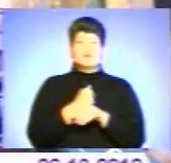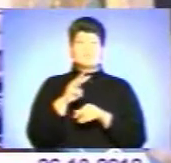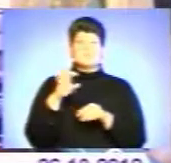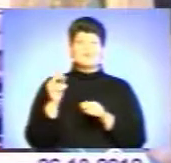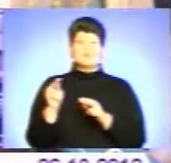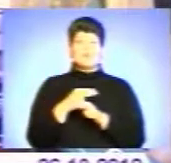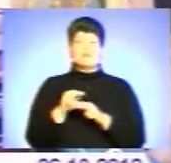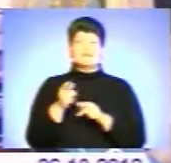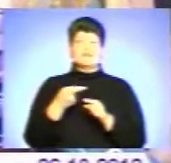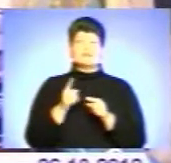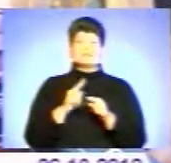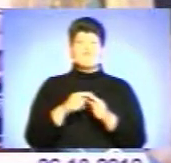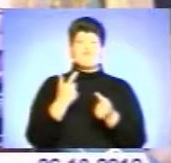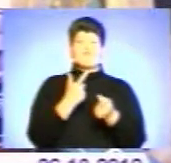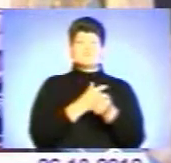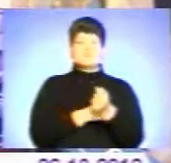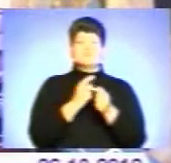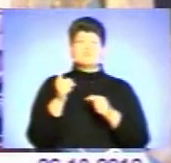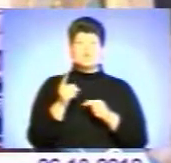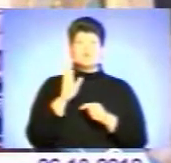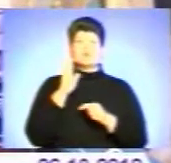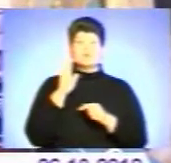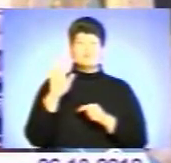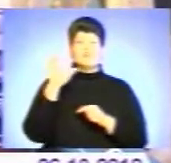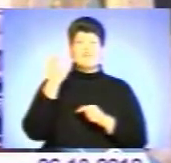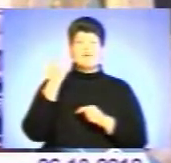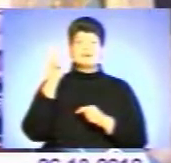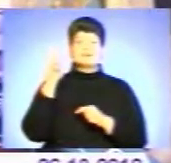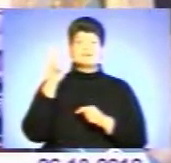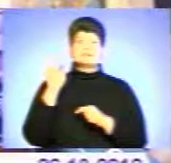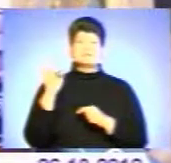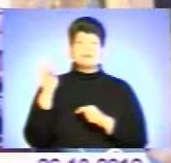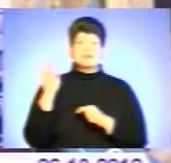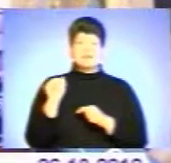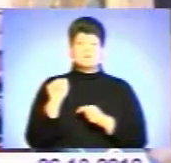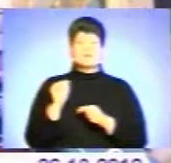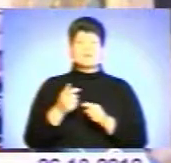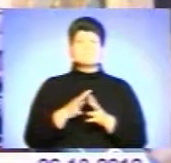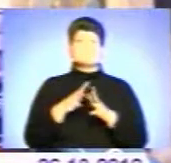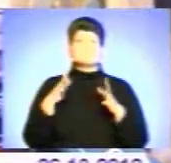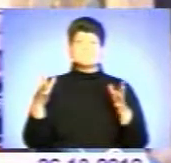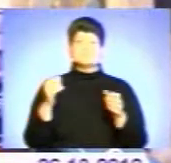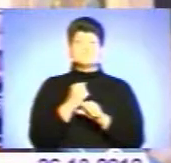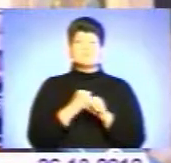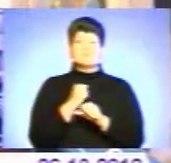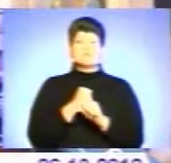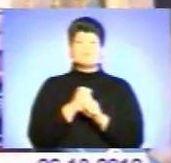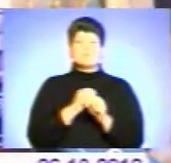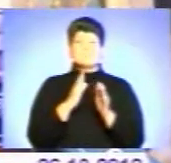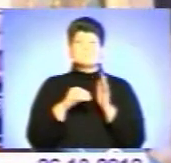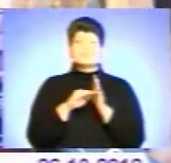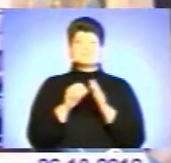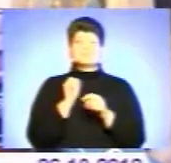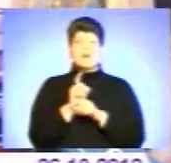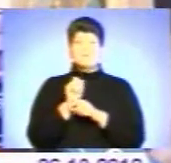В Тернополі в аптеках буде вакцина, більшість аптек – це працюють під замовлення. Є